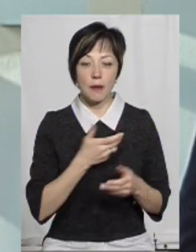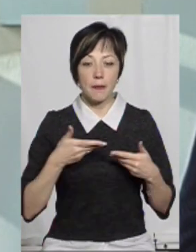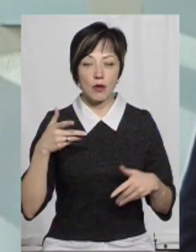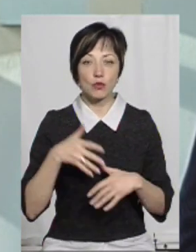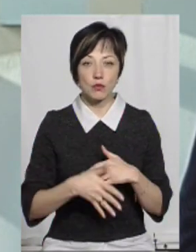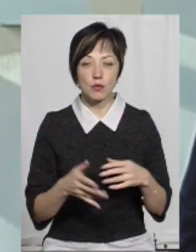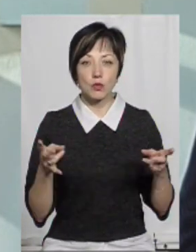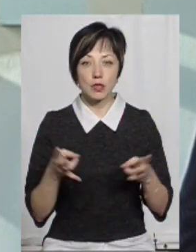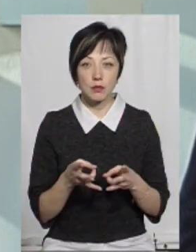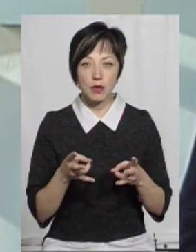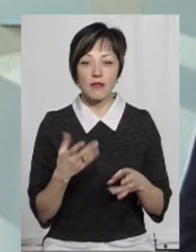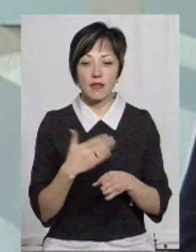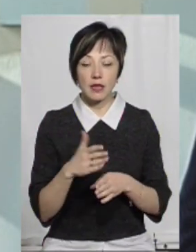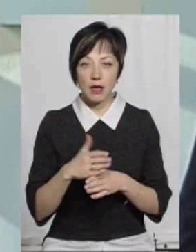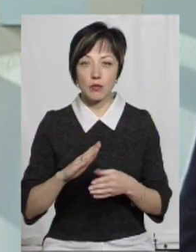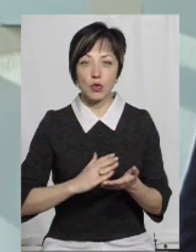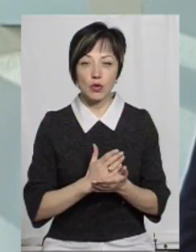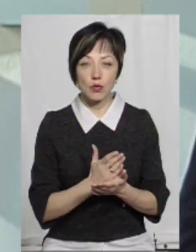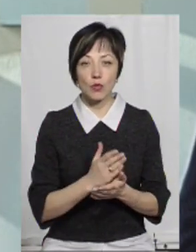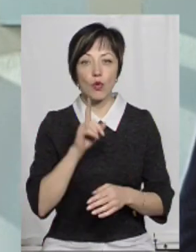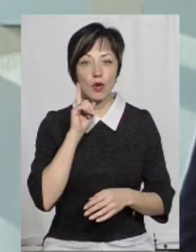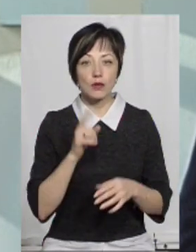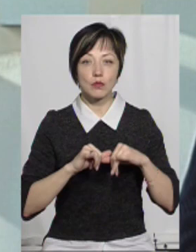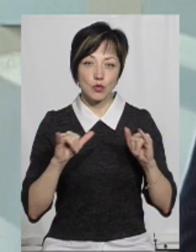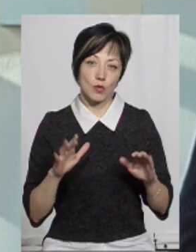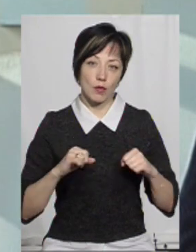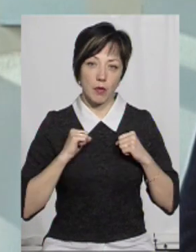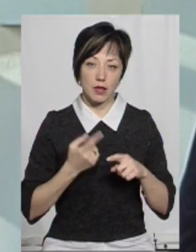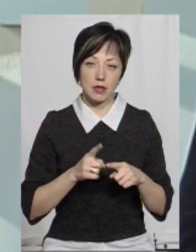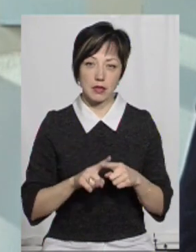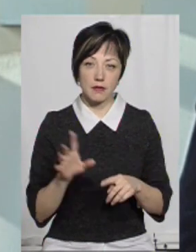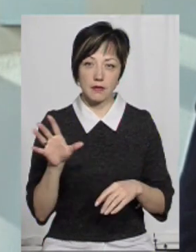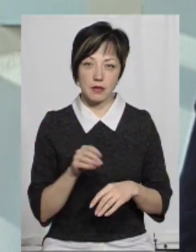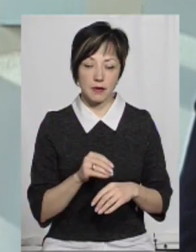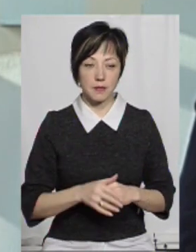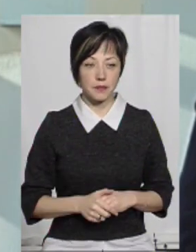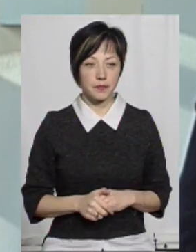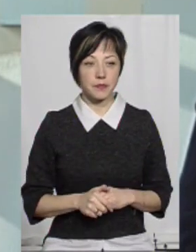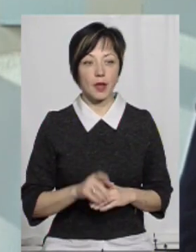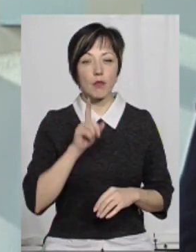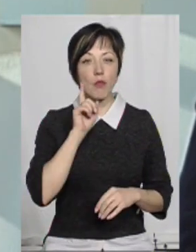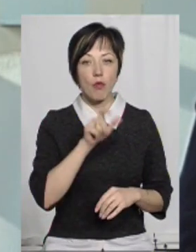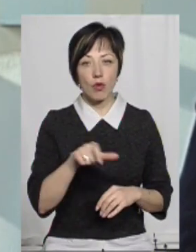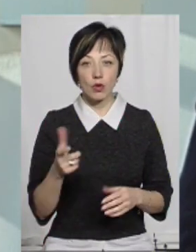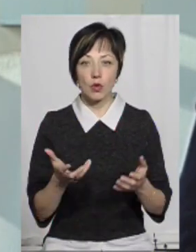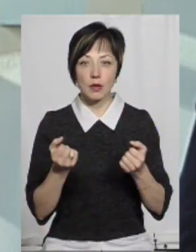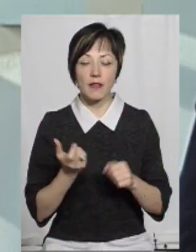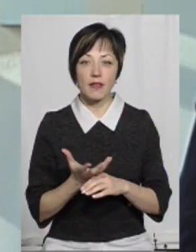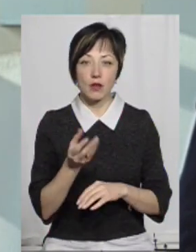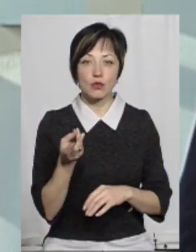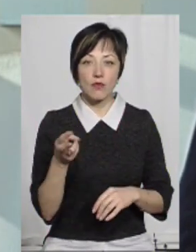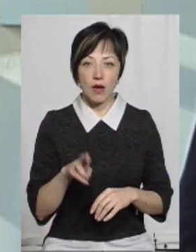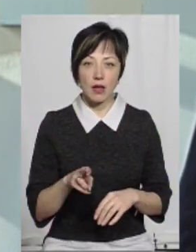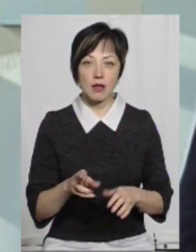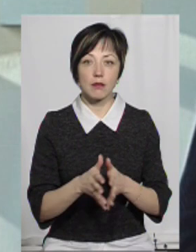ми розуміємо, що потрібно видатки на молодіжну політику збільшувати. І будемо намагатися робити все, щоб молодь отримувала фінансування